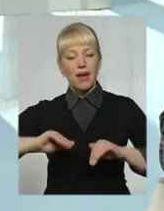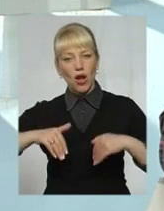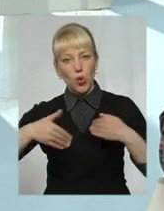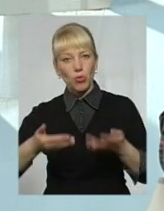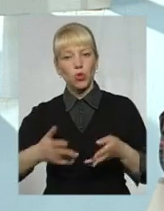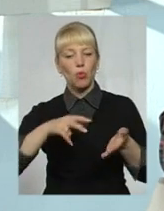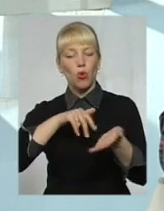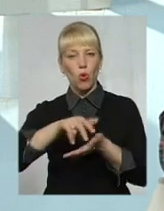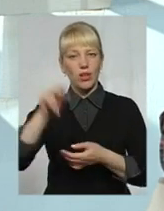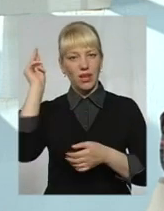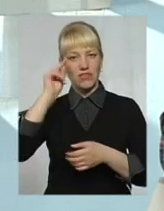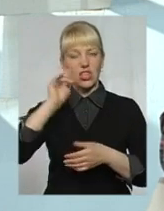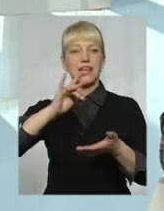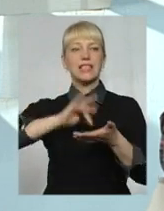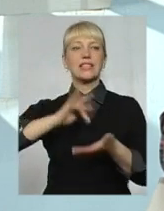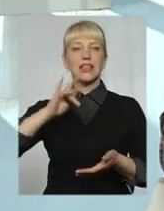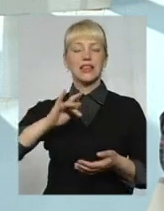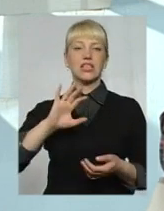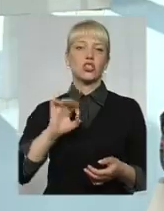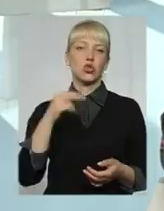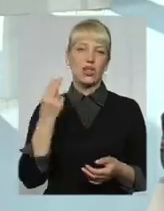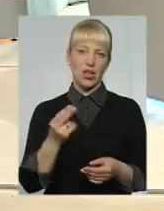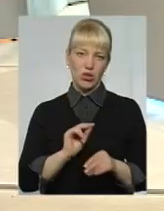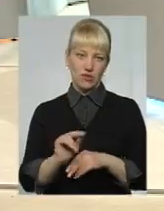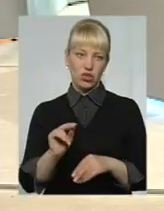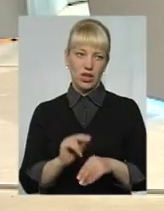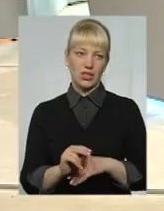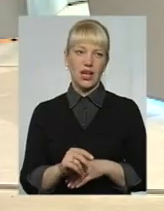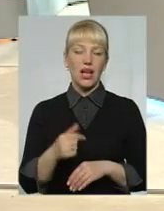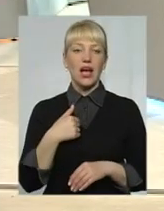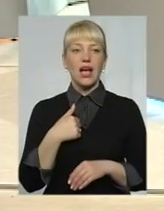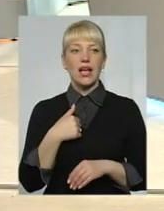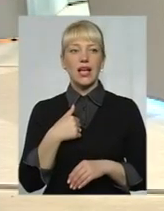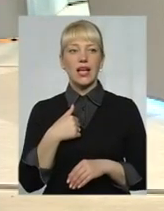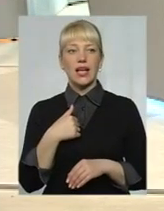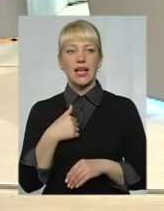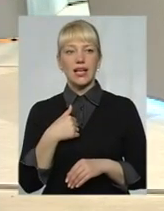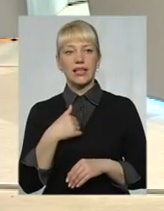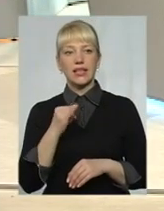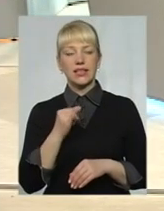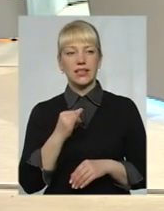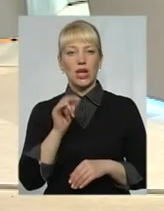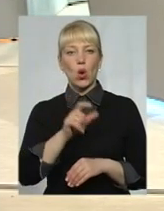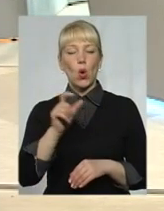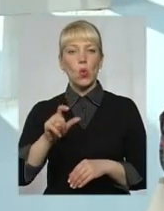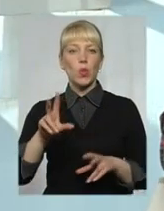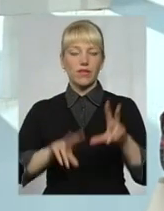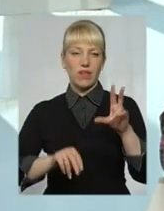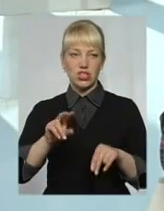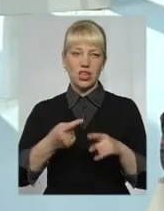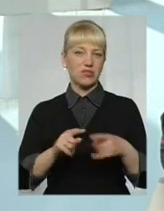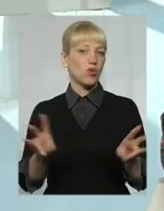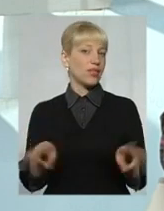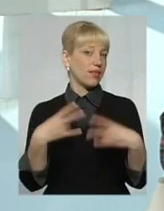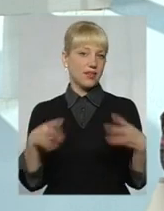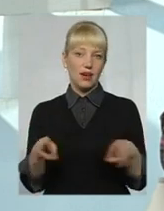навчання в Центрі для сім Власне, я хотіла зачепити. І люди, вони вважають, що їм цього не